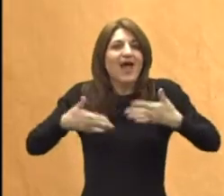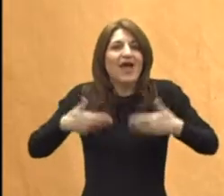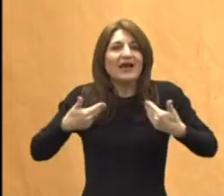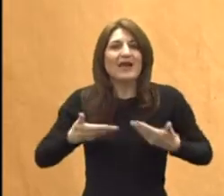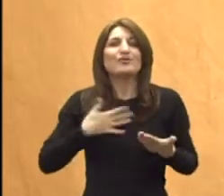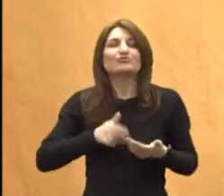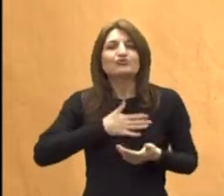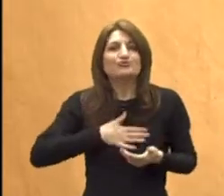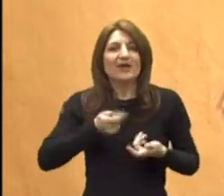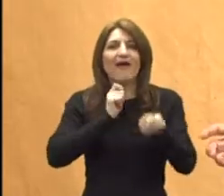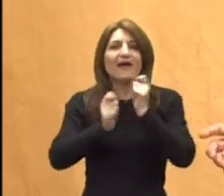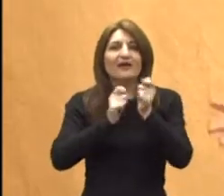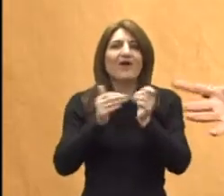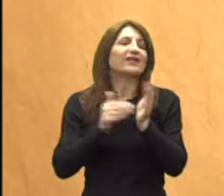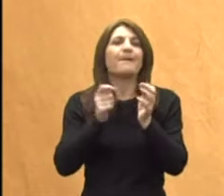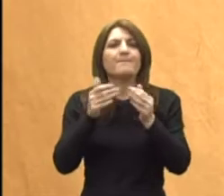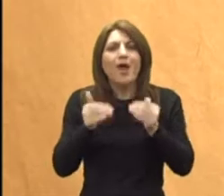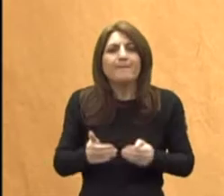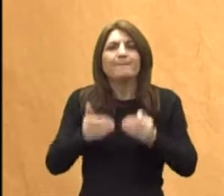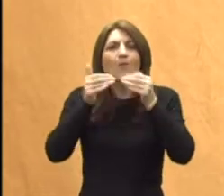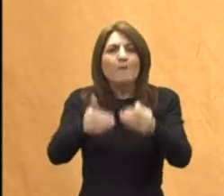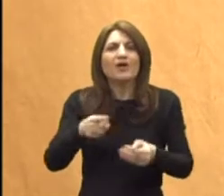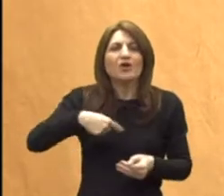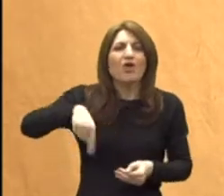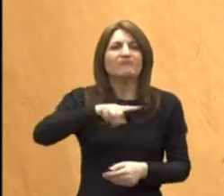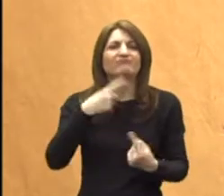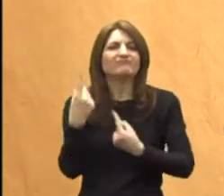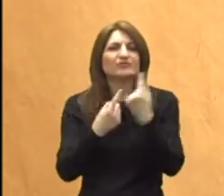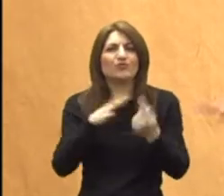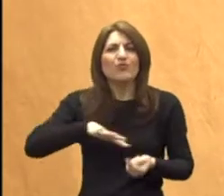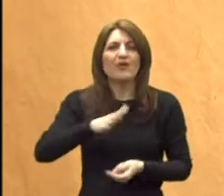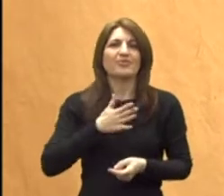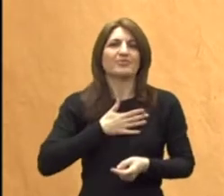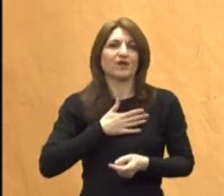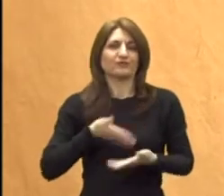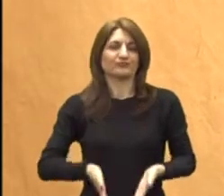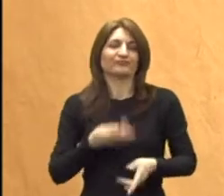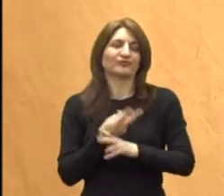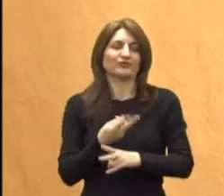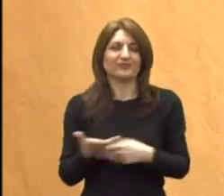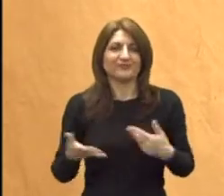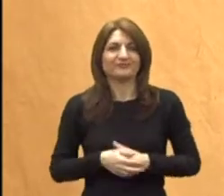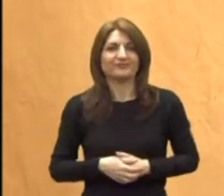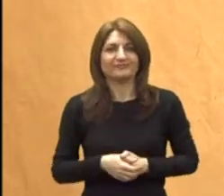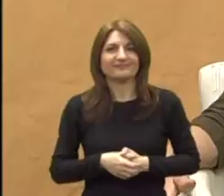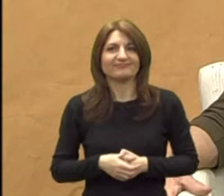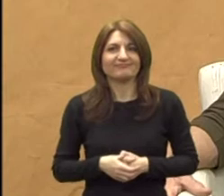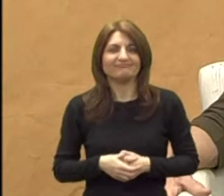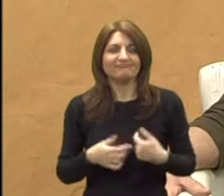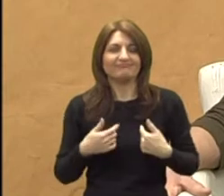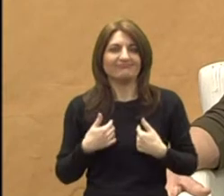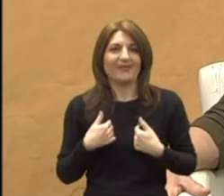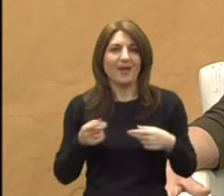malo mi pomaknemo društvene norme u našoj naciji. Ja mogu vama